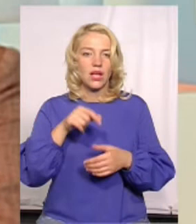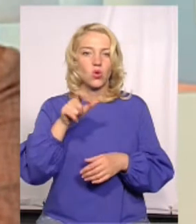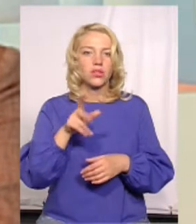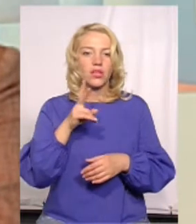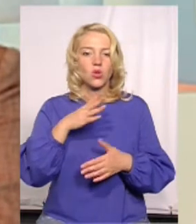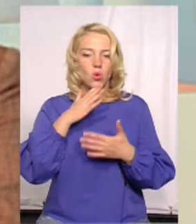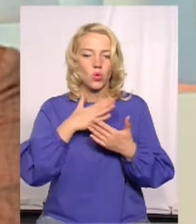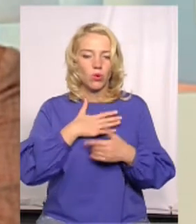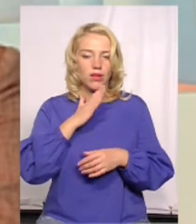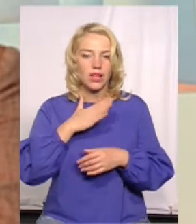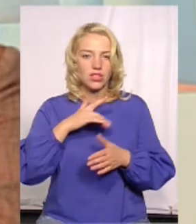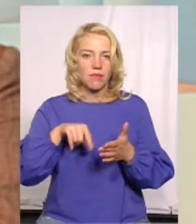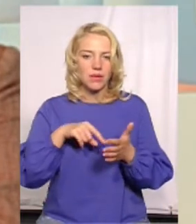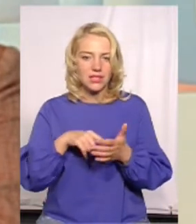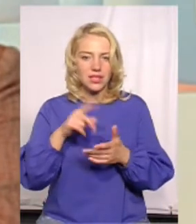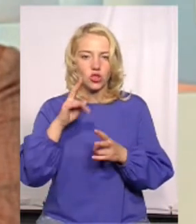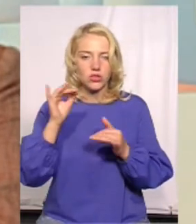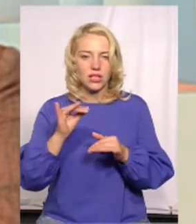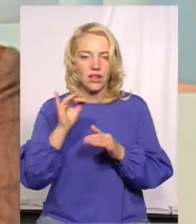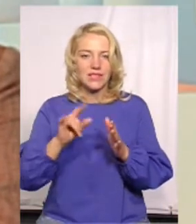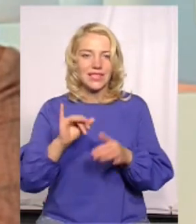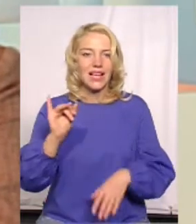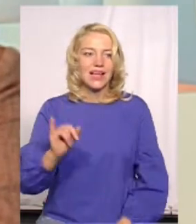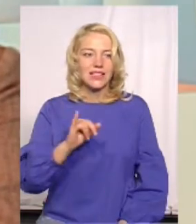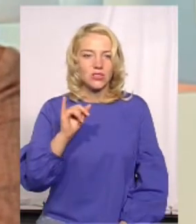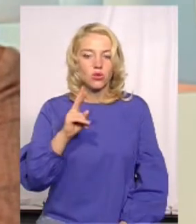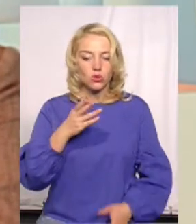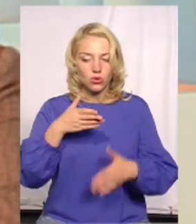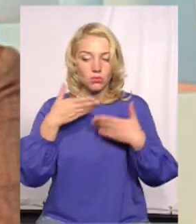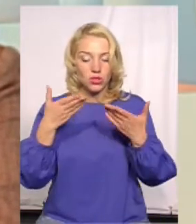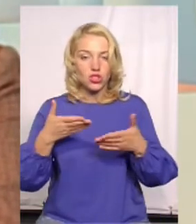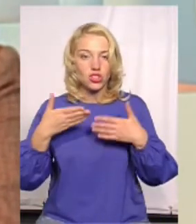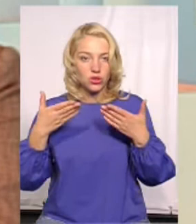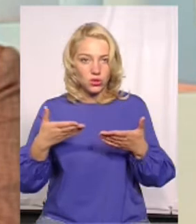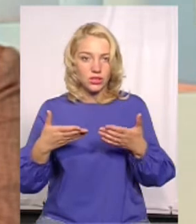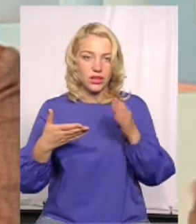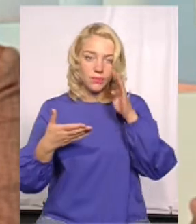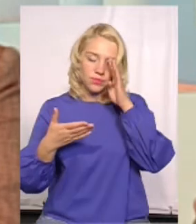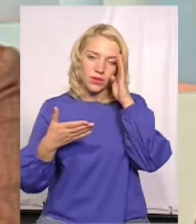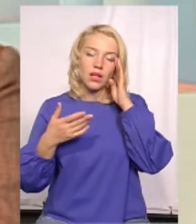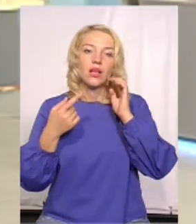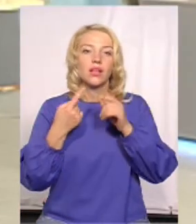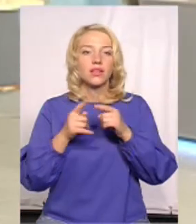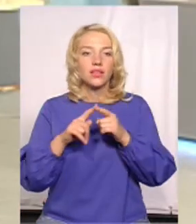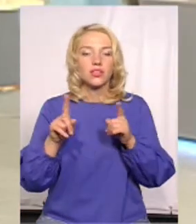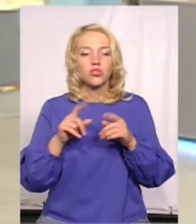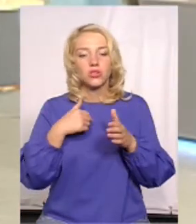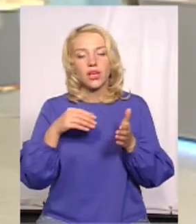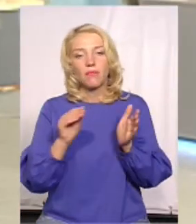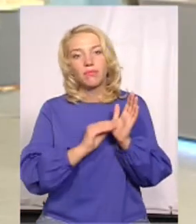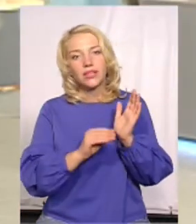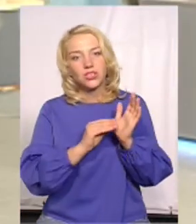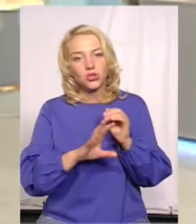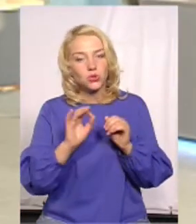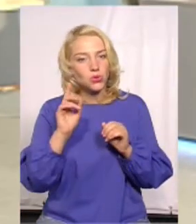любить місто, яка знає, яка цікавиться історією, яка підчитує, звичайно ж, те, що я пишу, таємницю Хмельміні, яка